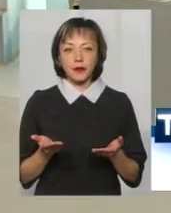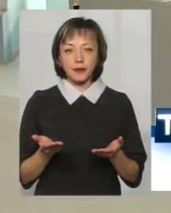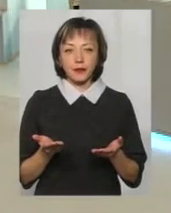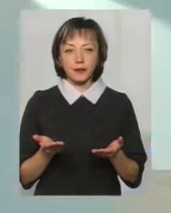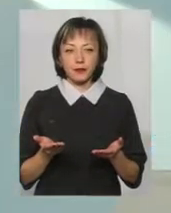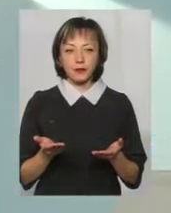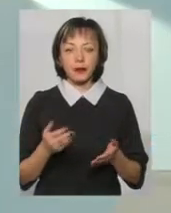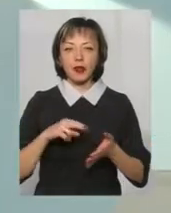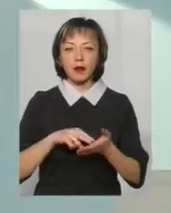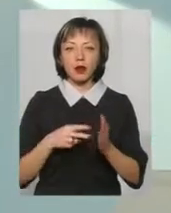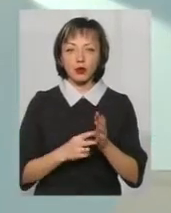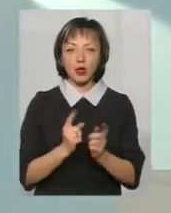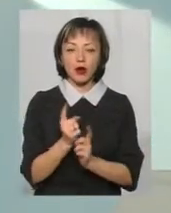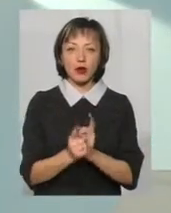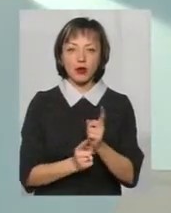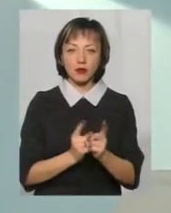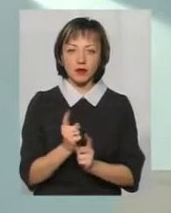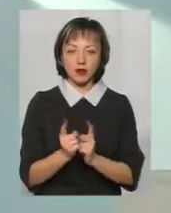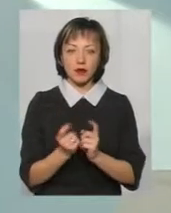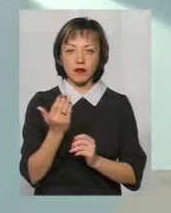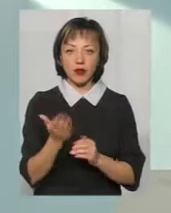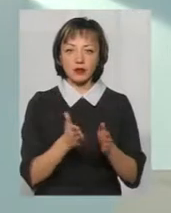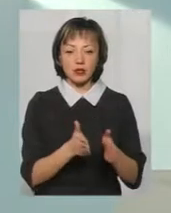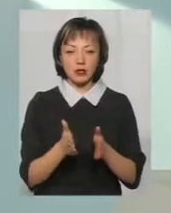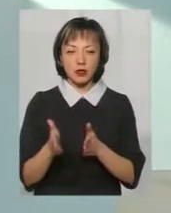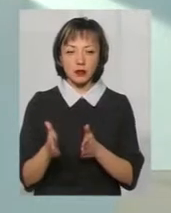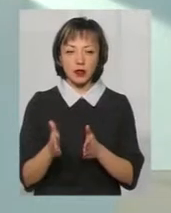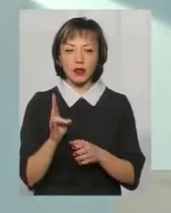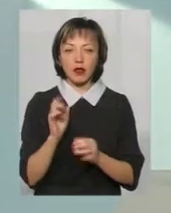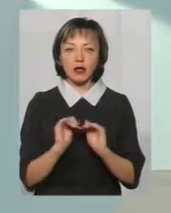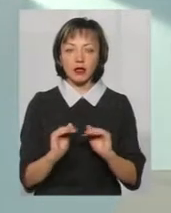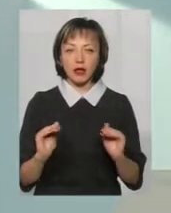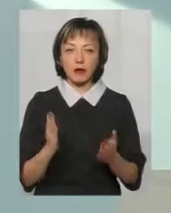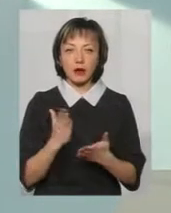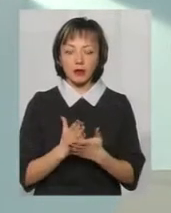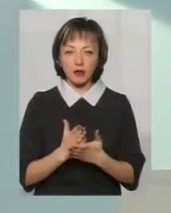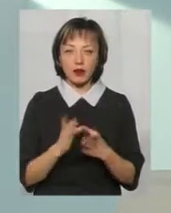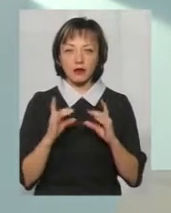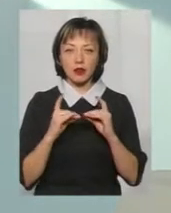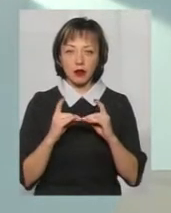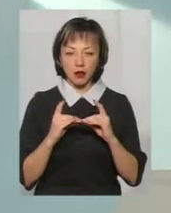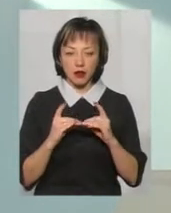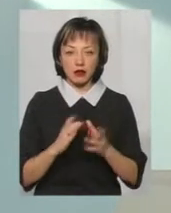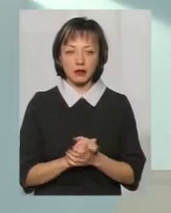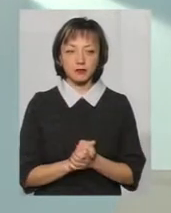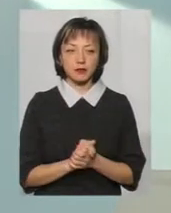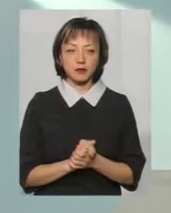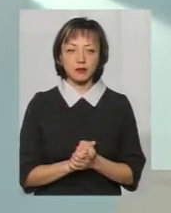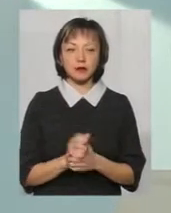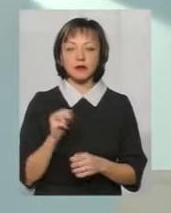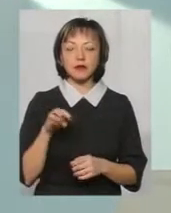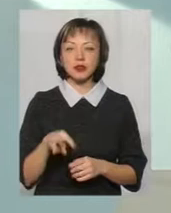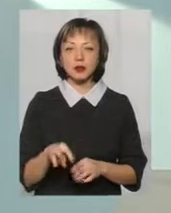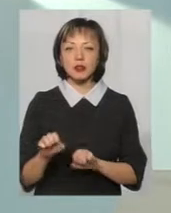реорганізації вашої системи, на дітей, які перебувають в інтернатах. Чи вони